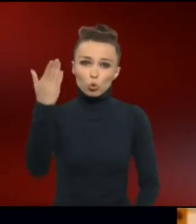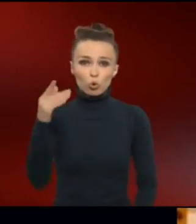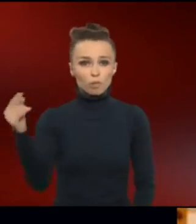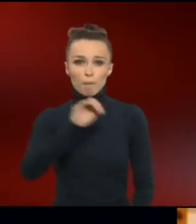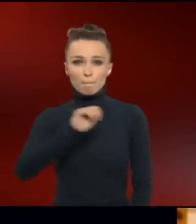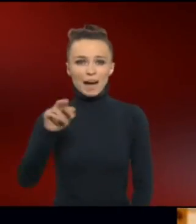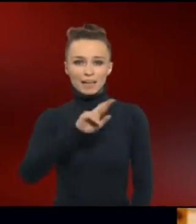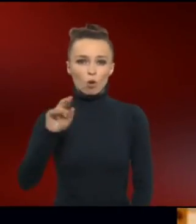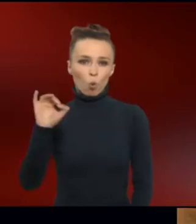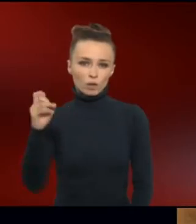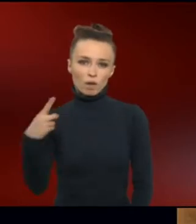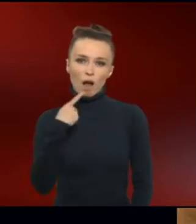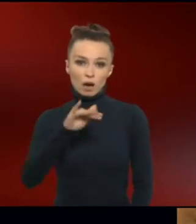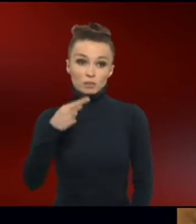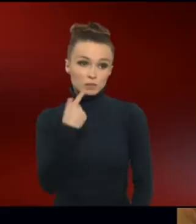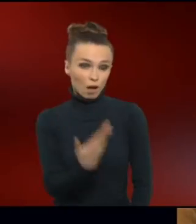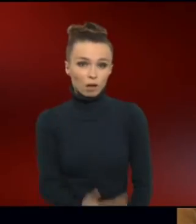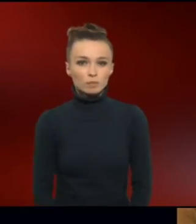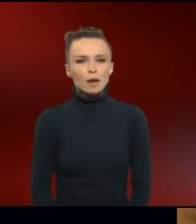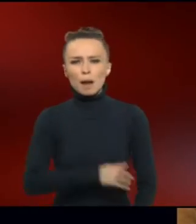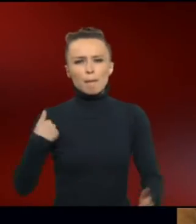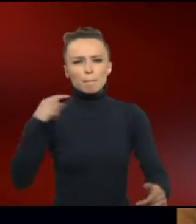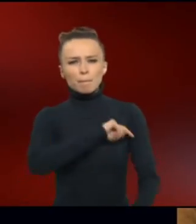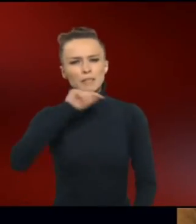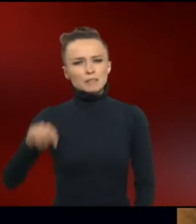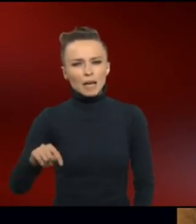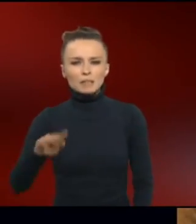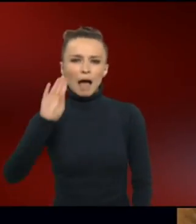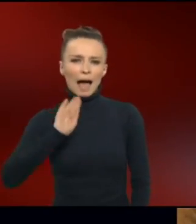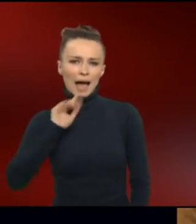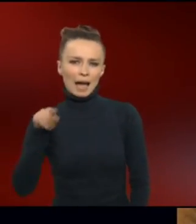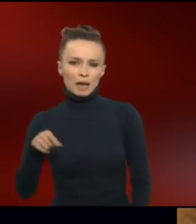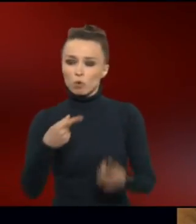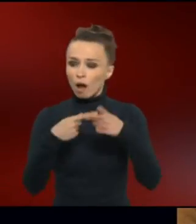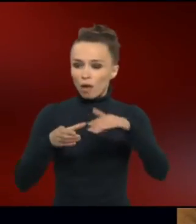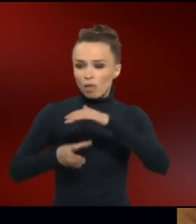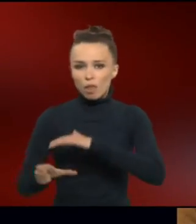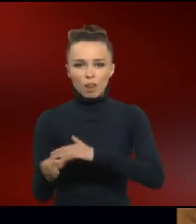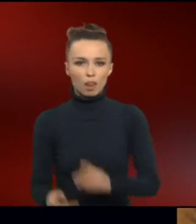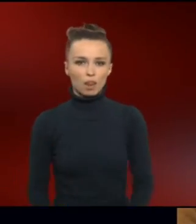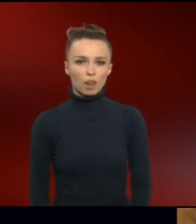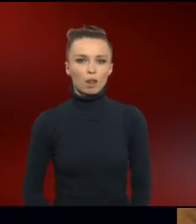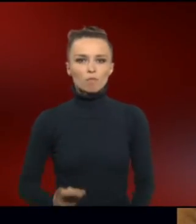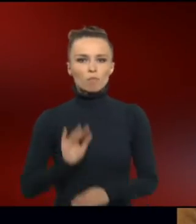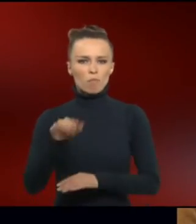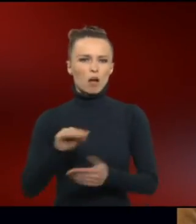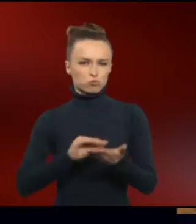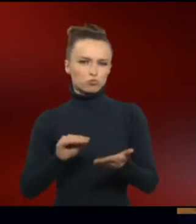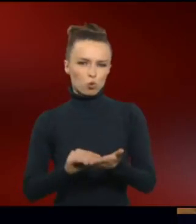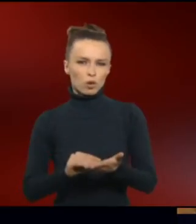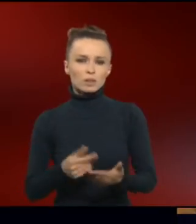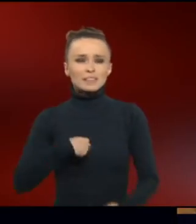sagt Maria Rodenacker. Bis jetzt sind die in Heime oder irgendwo anders untergebracht nach der Schule. Aber